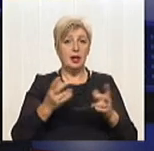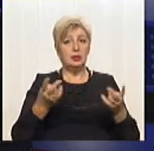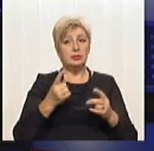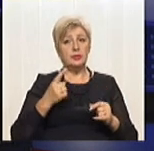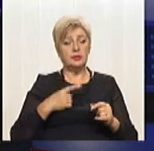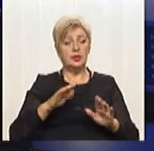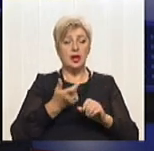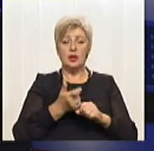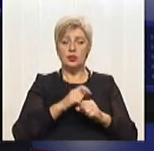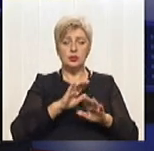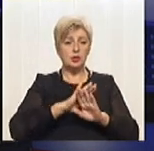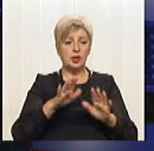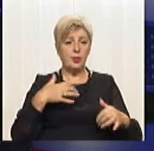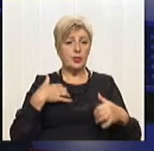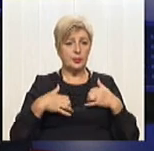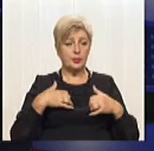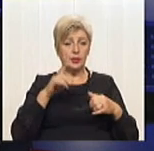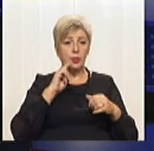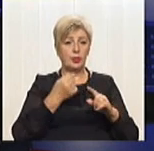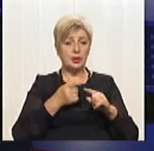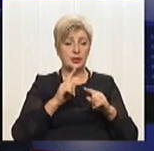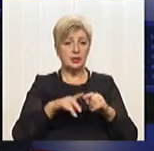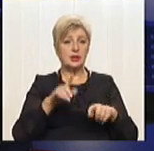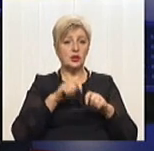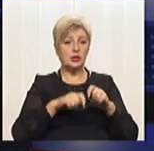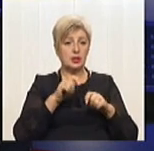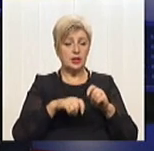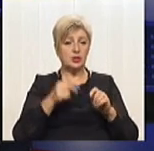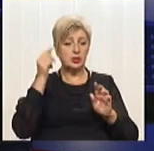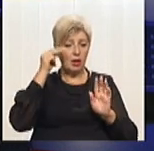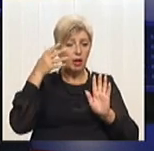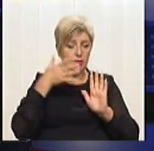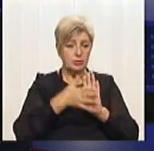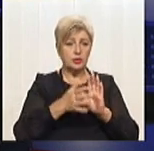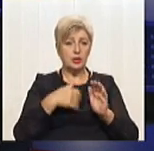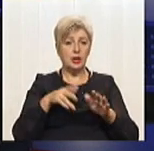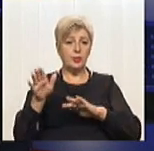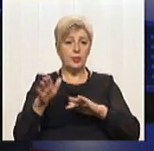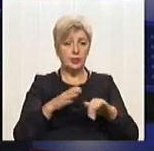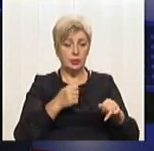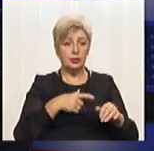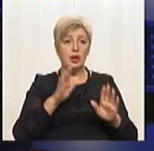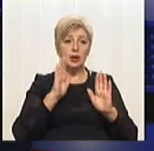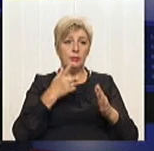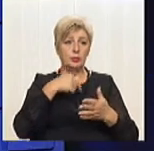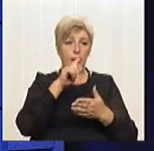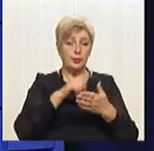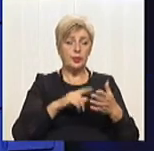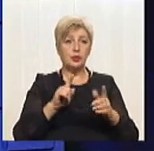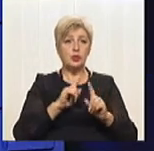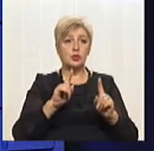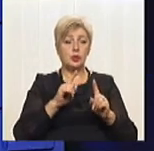не поспішати, поки ці дослідження пройдуть, поки ми отримуємо реальні результати по нашій воді і будемо впевнені, що будь